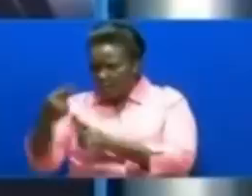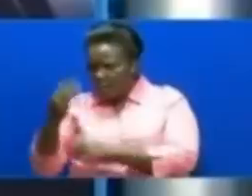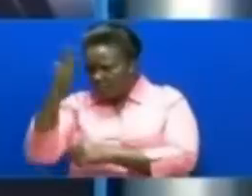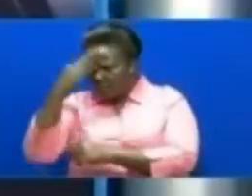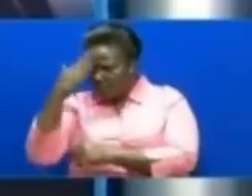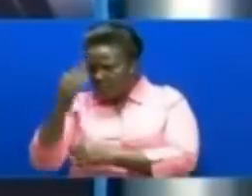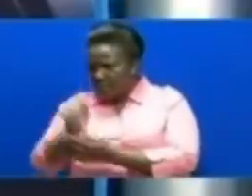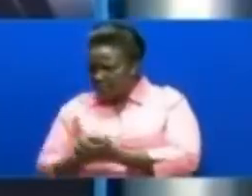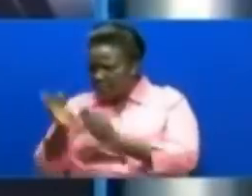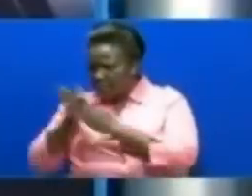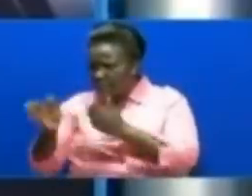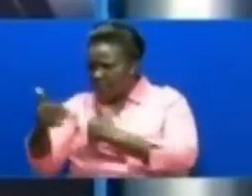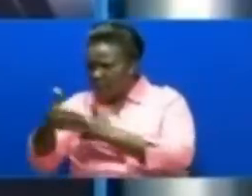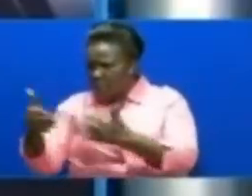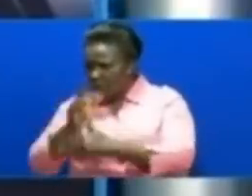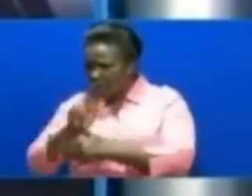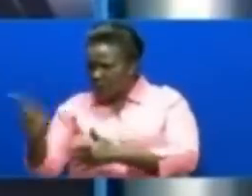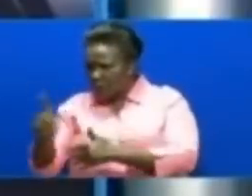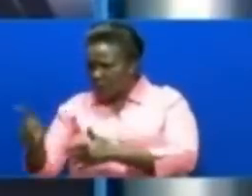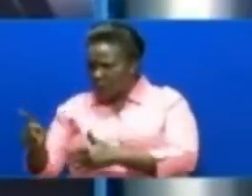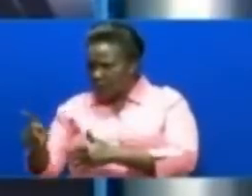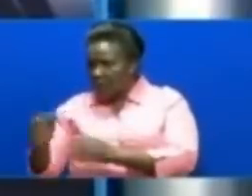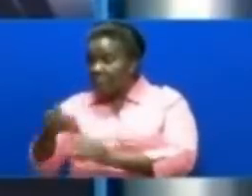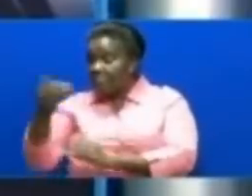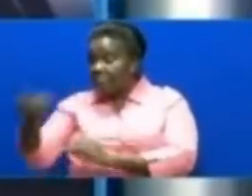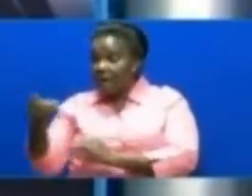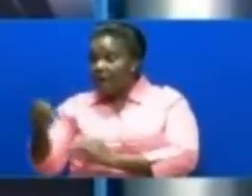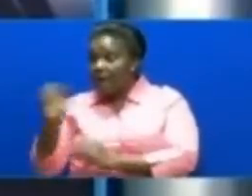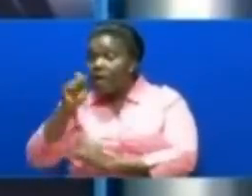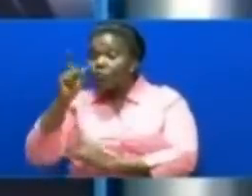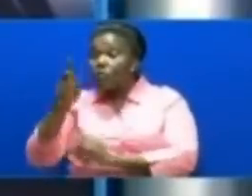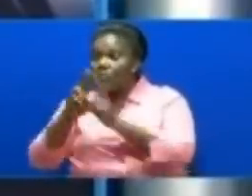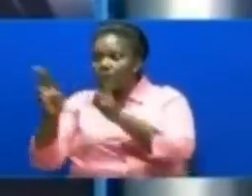luha itakau saidia kukuza utangamana barani Afrika Tupate makala fupi